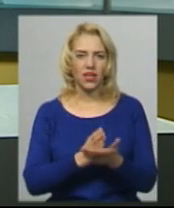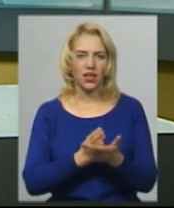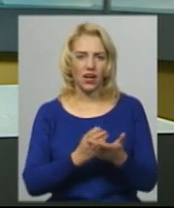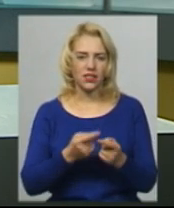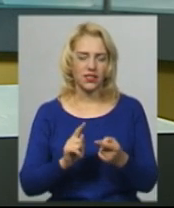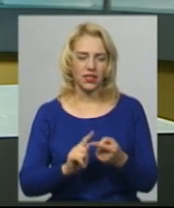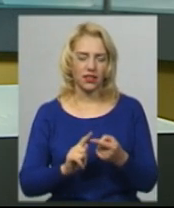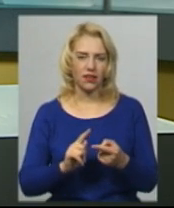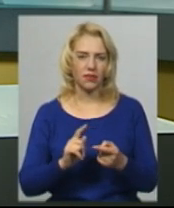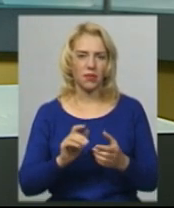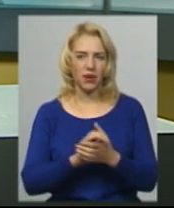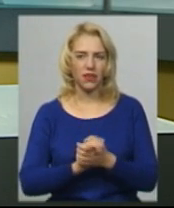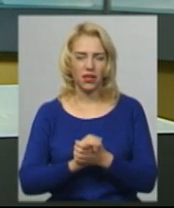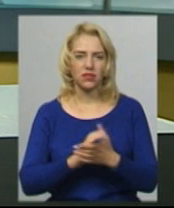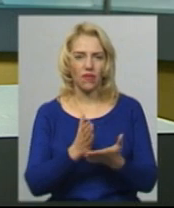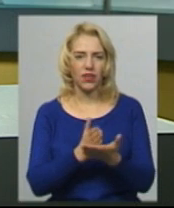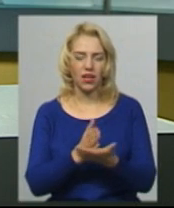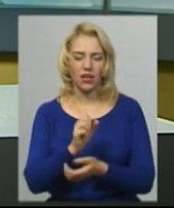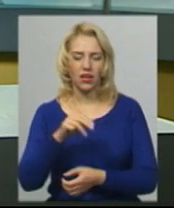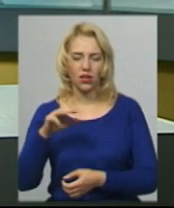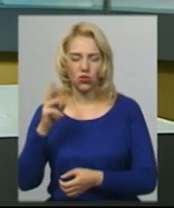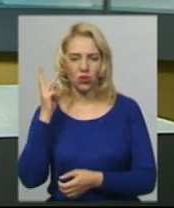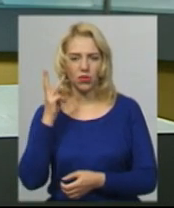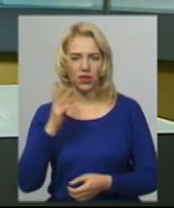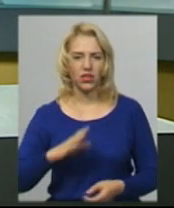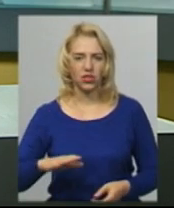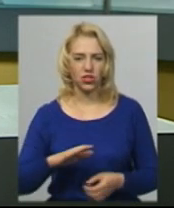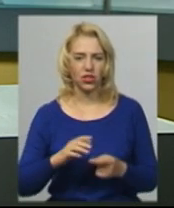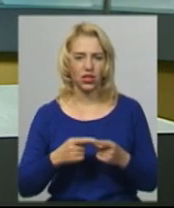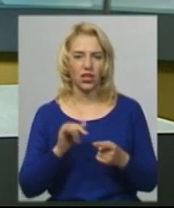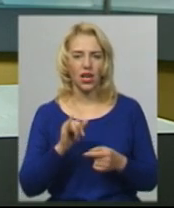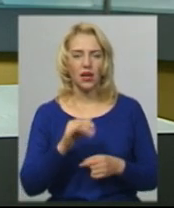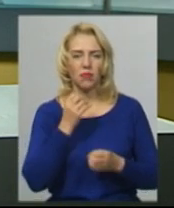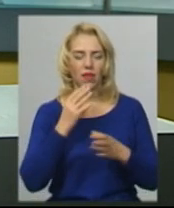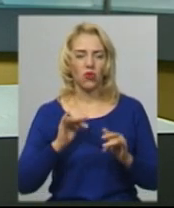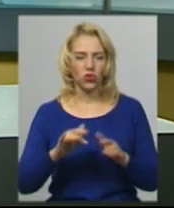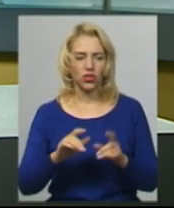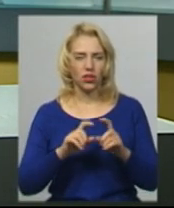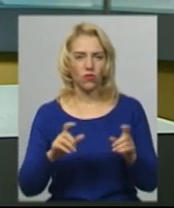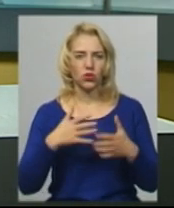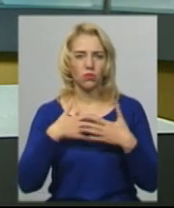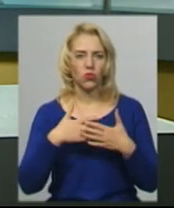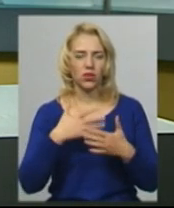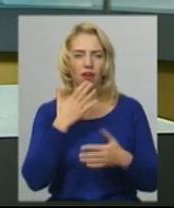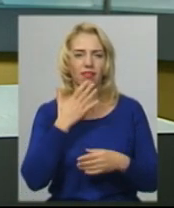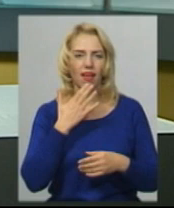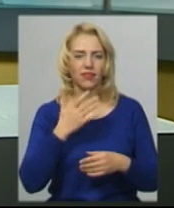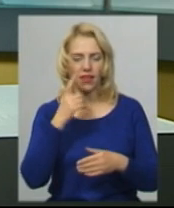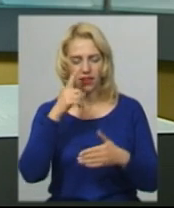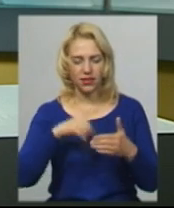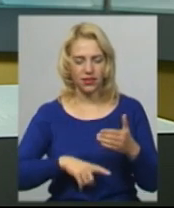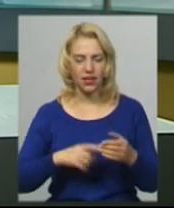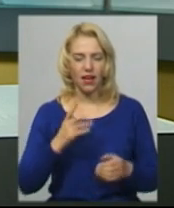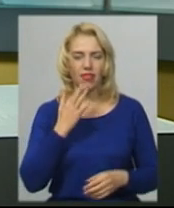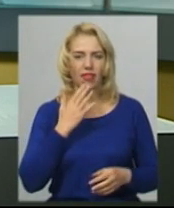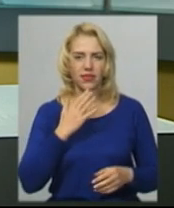інвалідів війни та ветеранів АТО Хмельниччини, справа громад, благодійного фонду подих надії нації та національний корпус